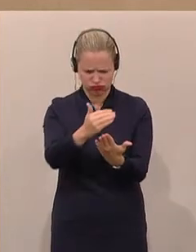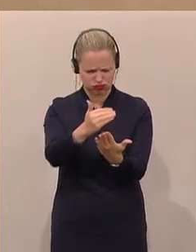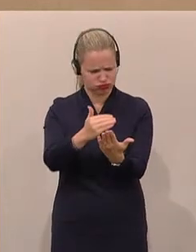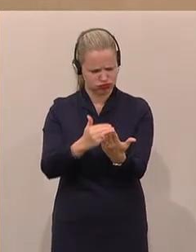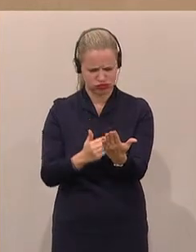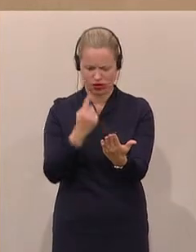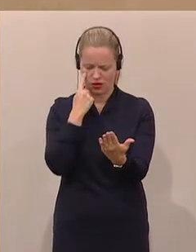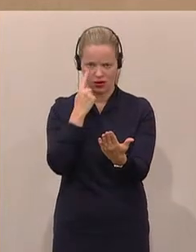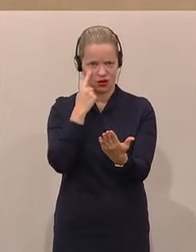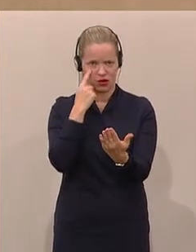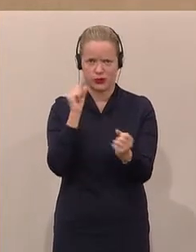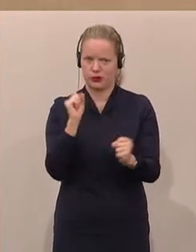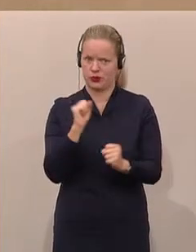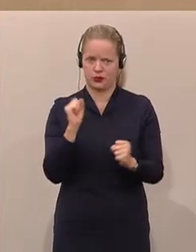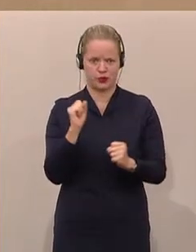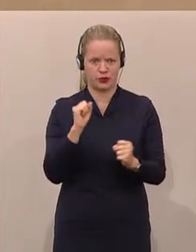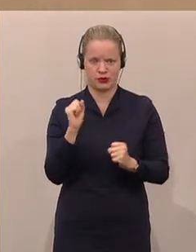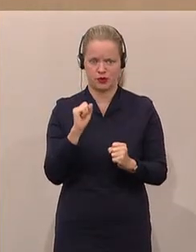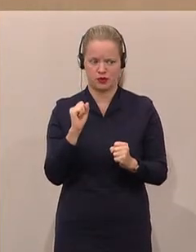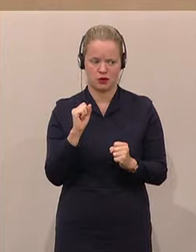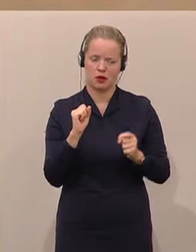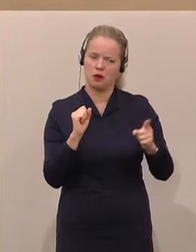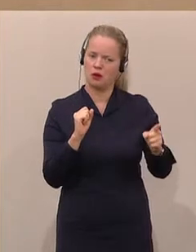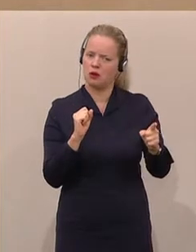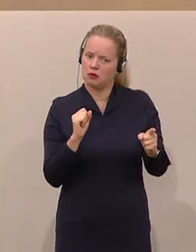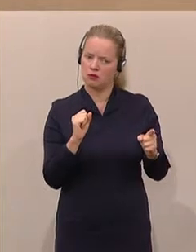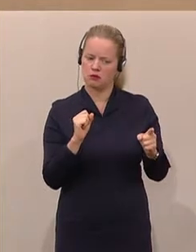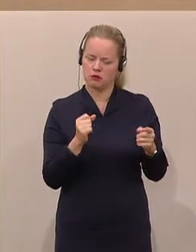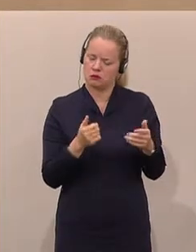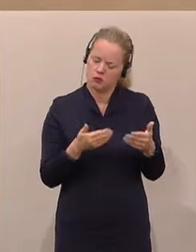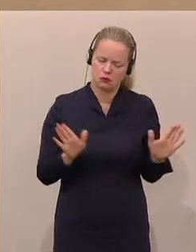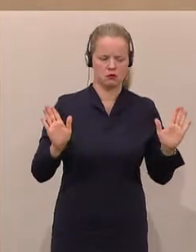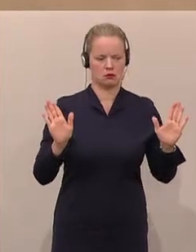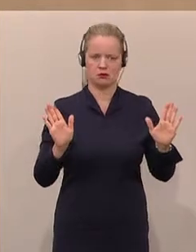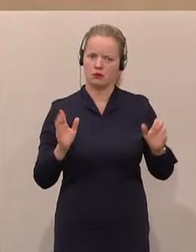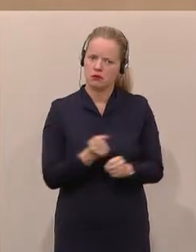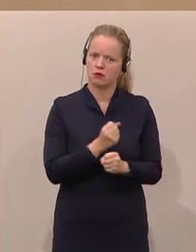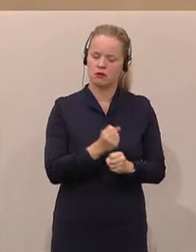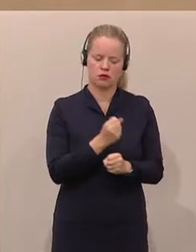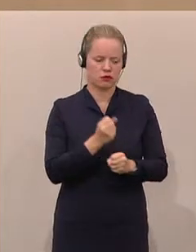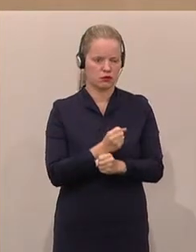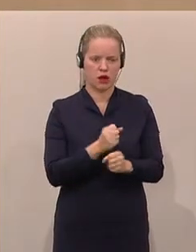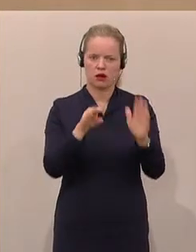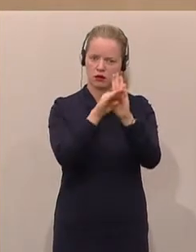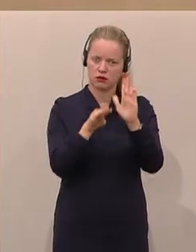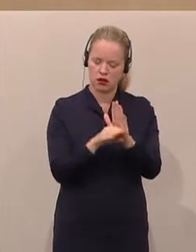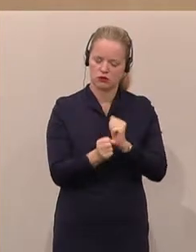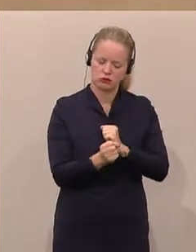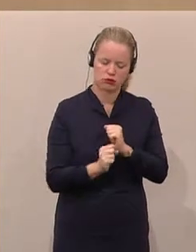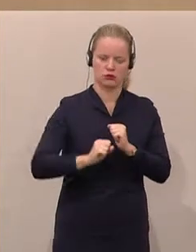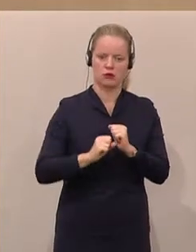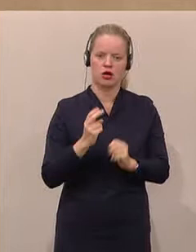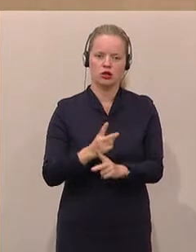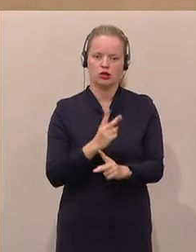Augen führt, wie weit Sie bereit sind zu gehen. Wie weit Sie bereit sind, unsere Gesetze und unser